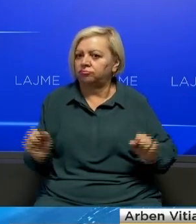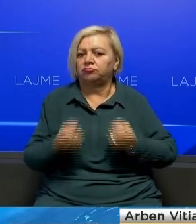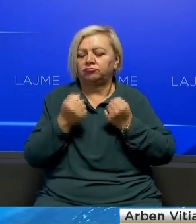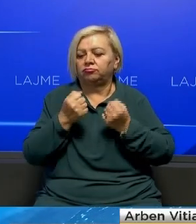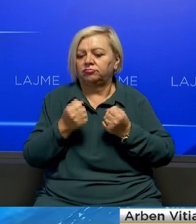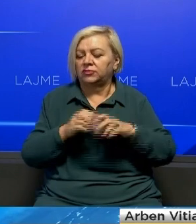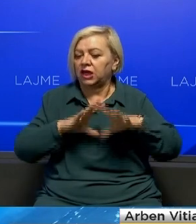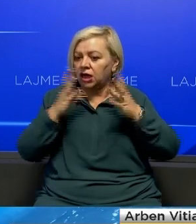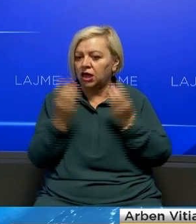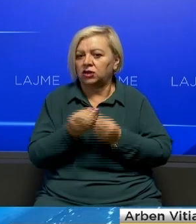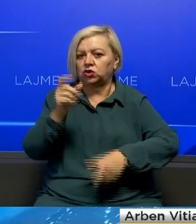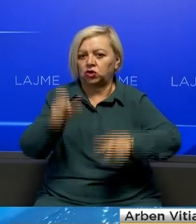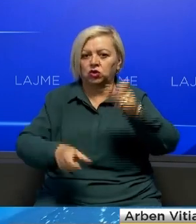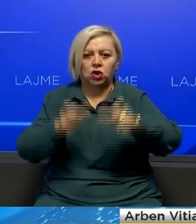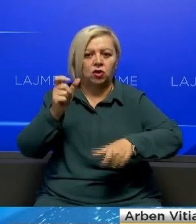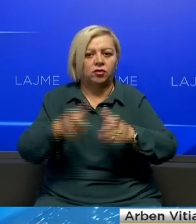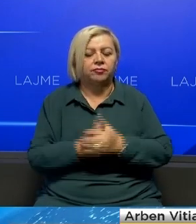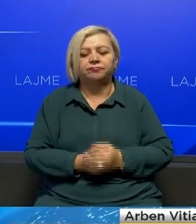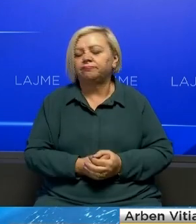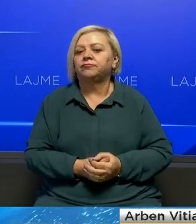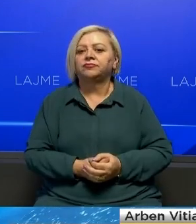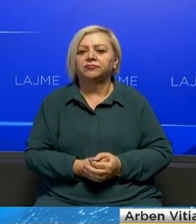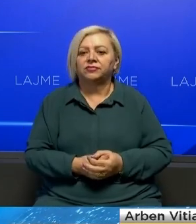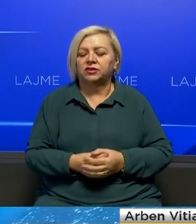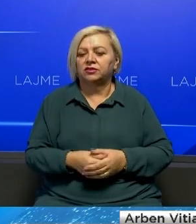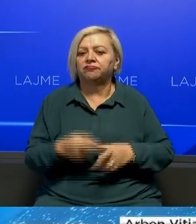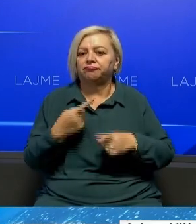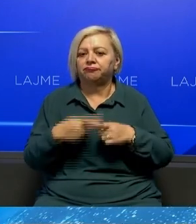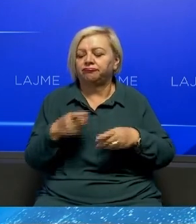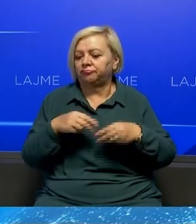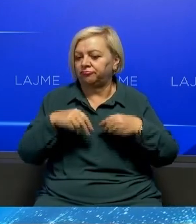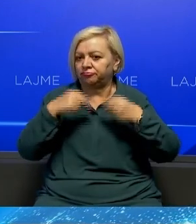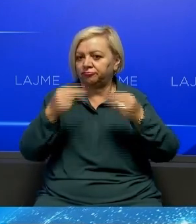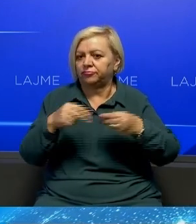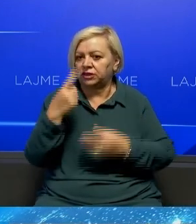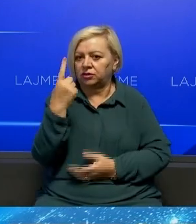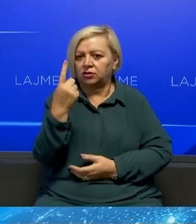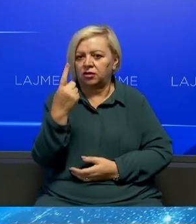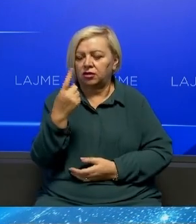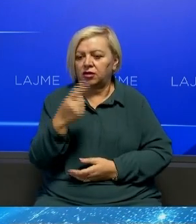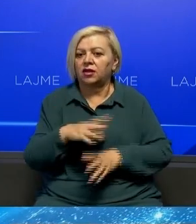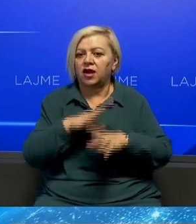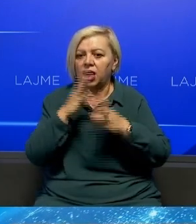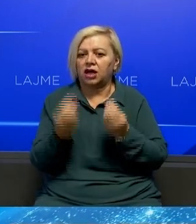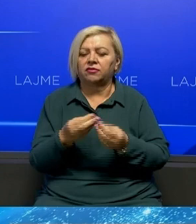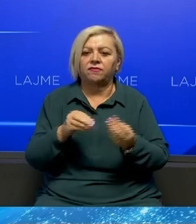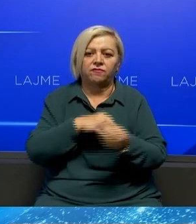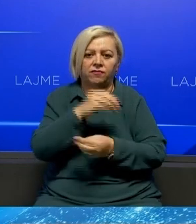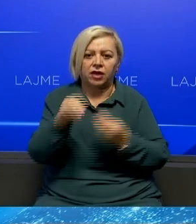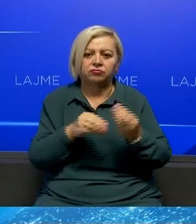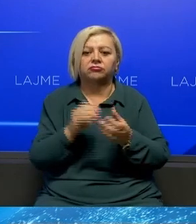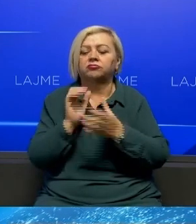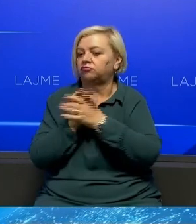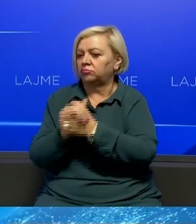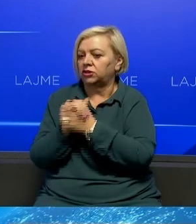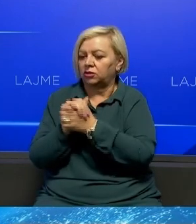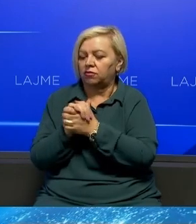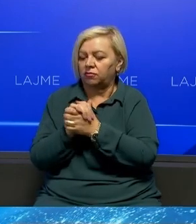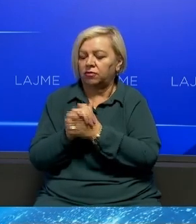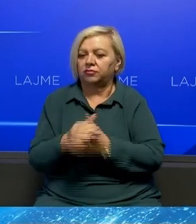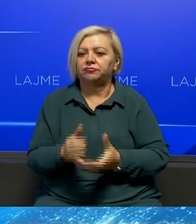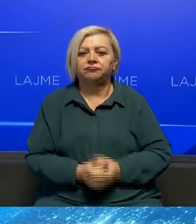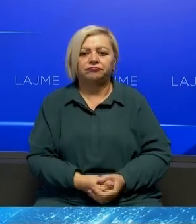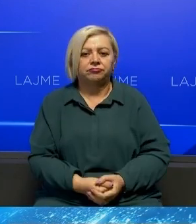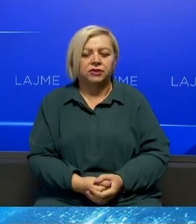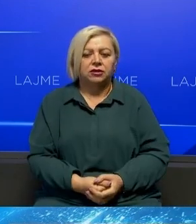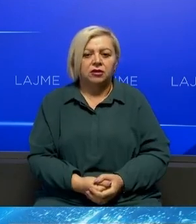gjithë ne edhe Për qytetarët e Republikës Ku shpizoj rastin Qe edhe njëher Të gjithë familjarve Dhe mijve të